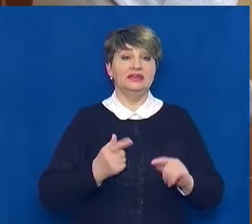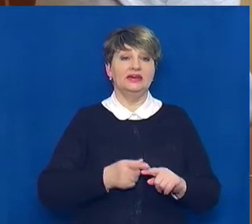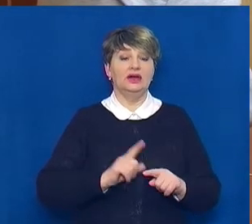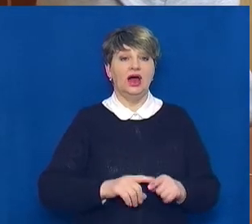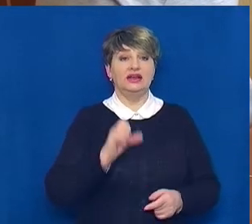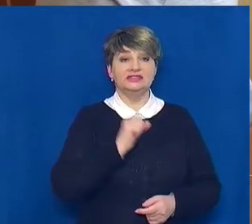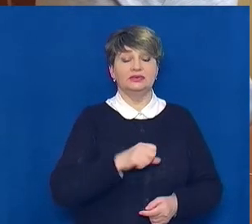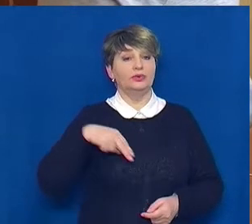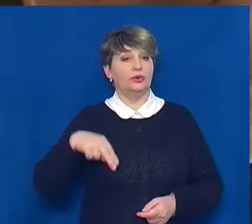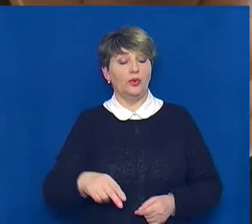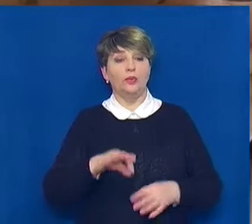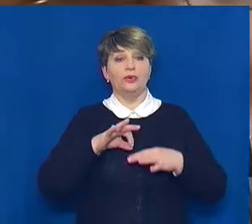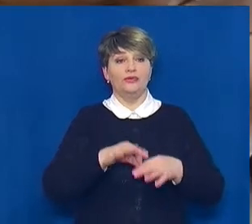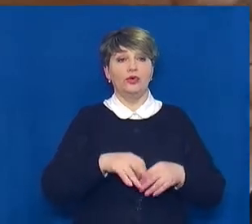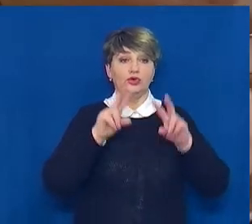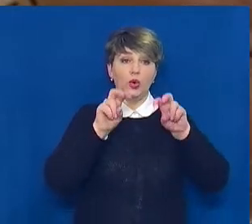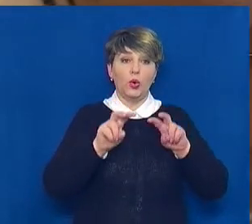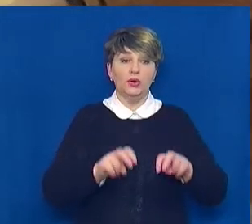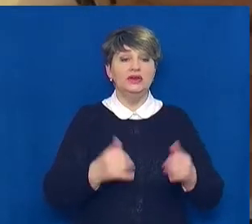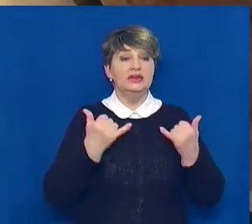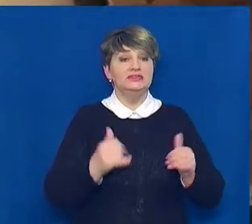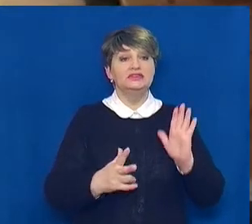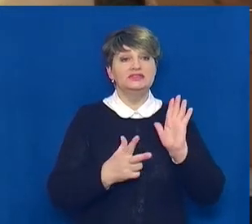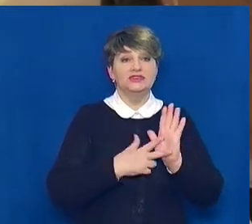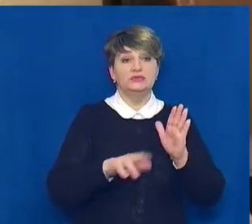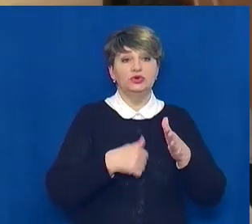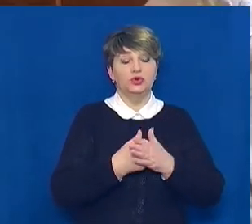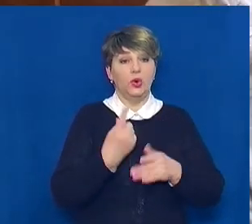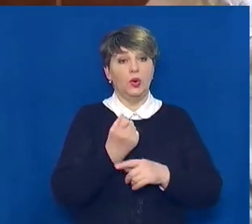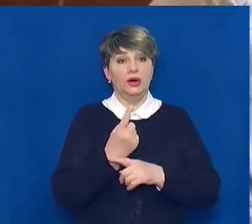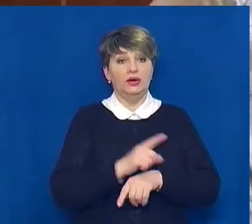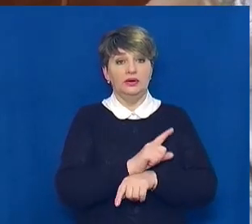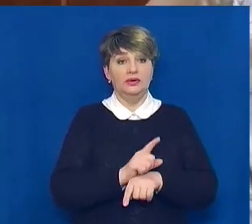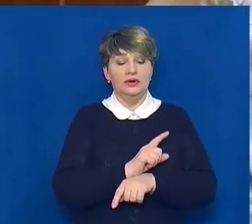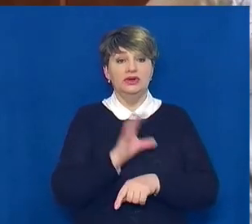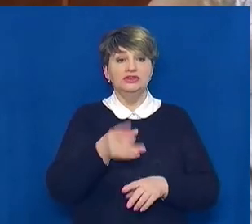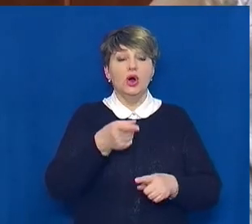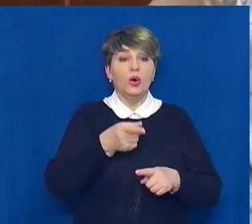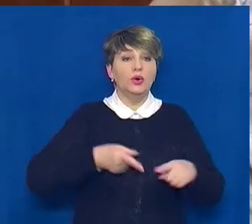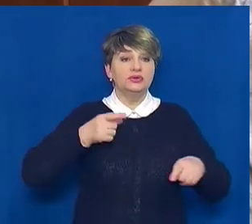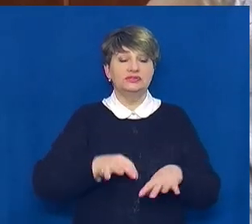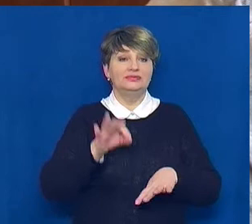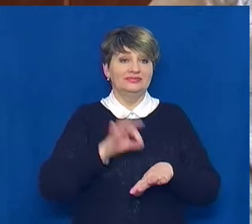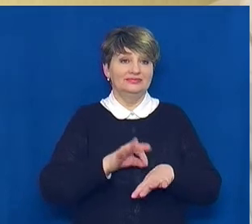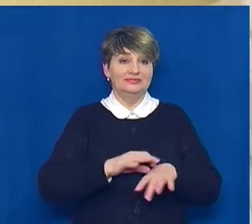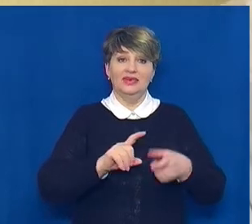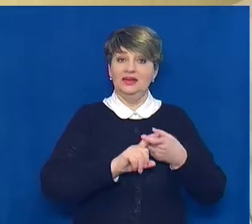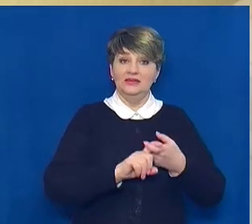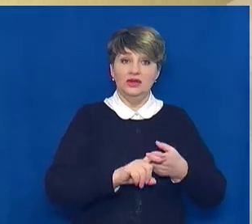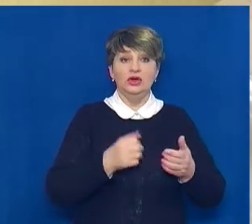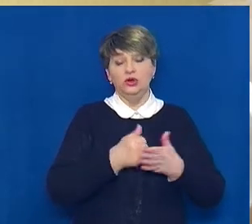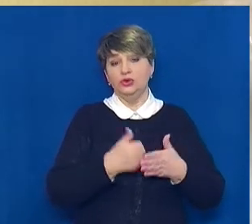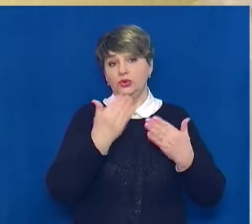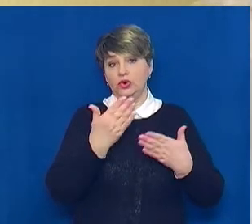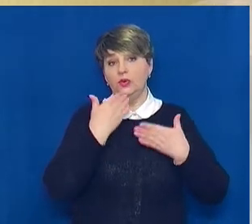Понуренко проводить огляд. Каже, сьогодні з 8 до 11 години із ознаками гострої респіраторної вірусної інфекції до нього